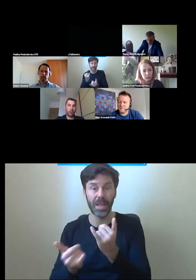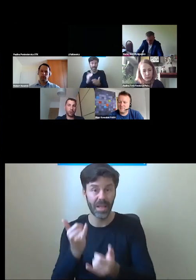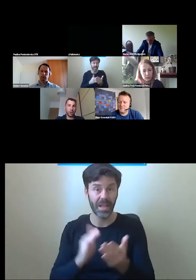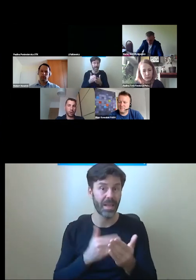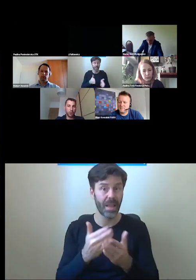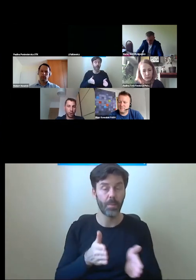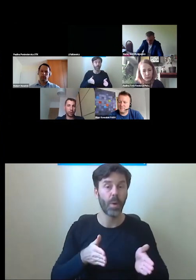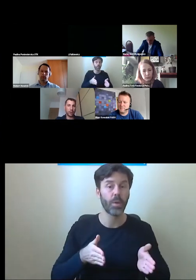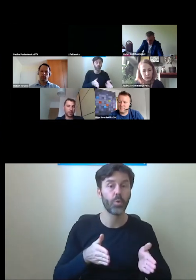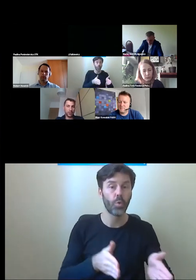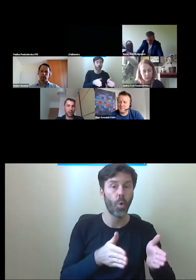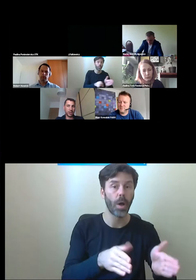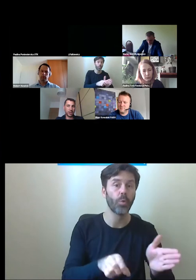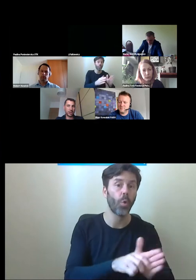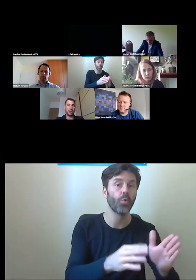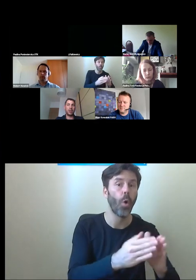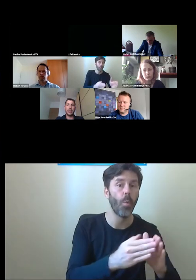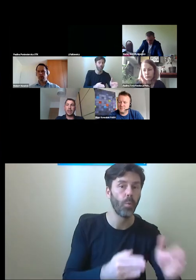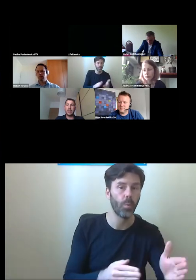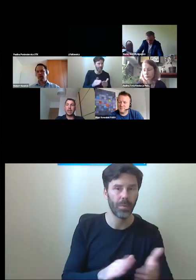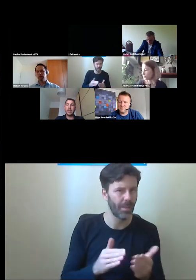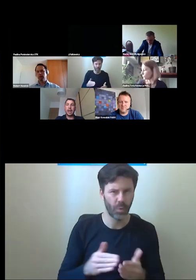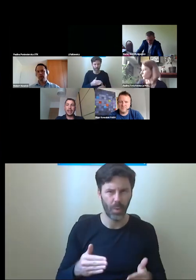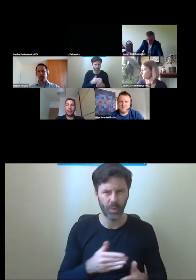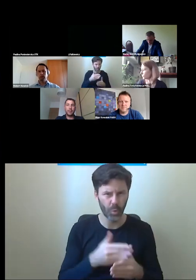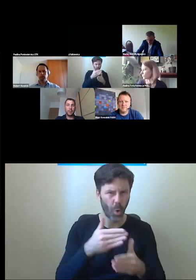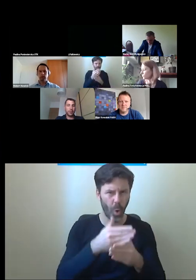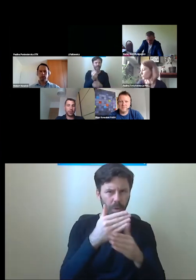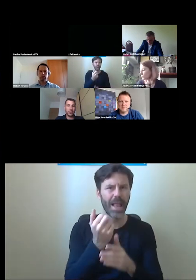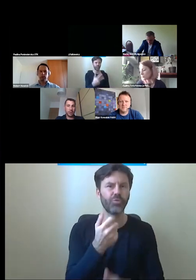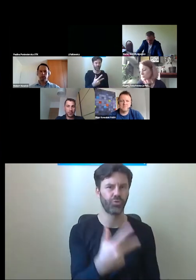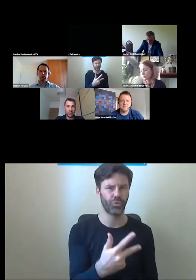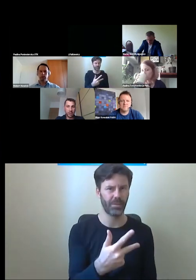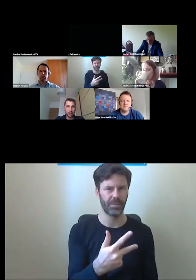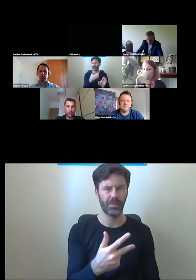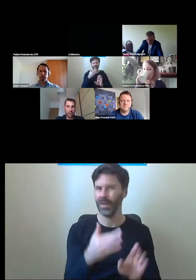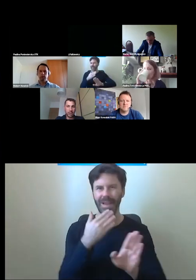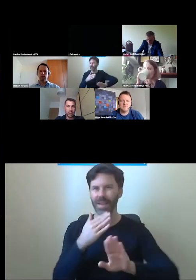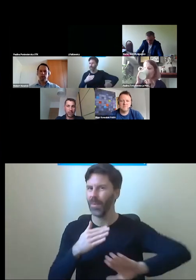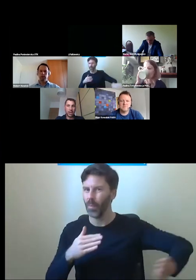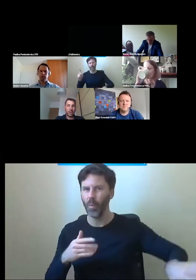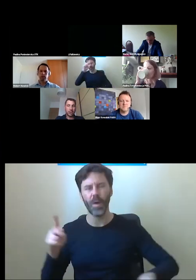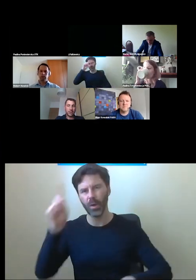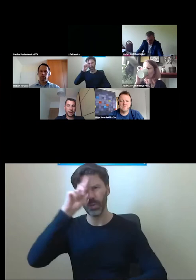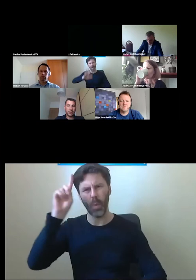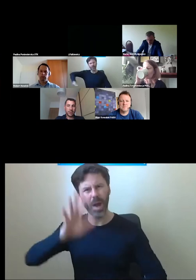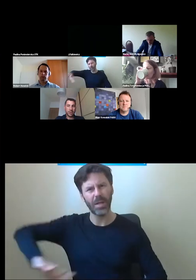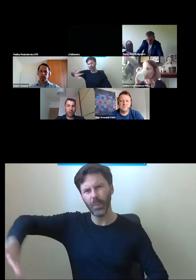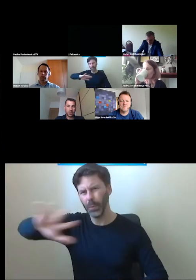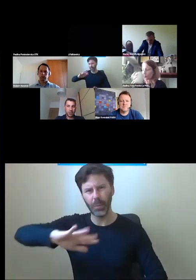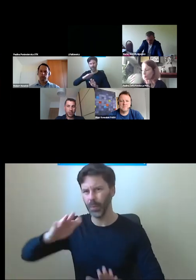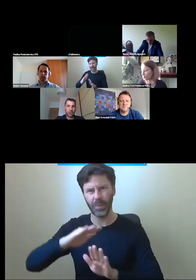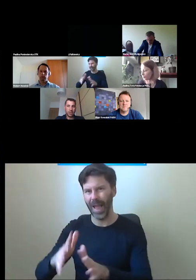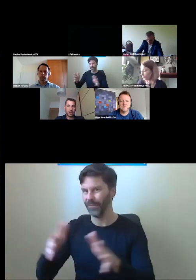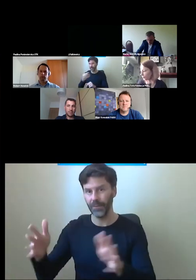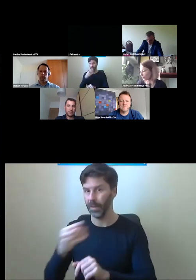drogi do jego domu, która prowadzi po trzech schodach, a nie mówimy o urządzeniu w przestrzeni publicznej. To jest fakt, że można